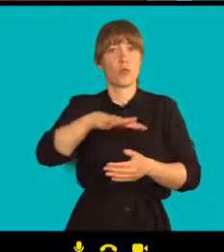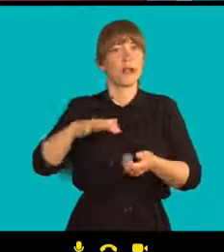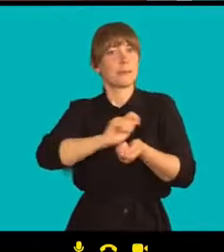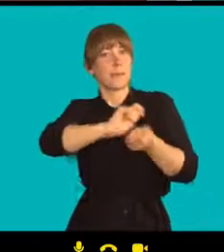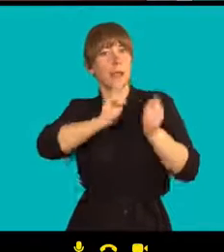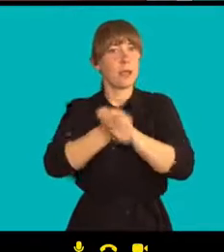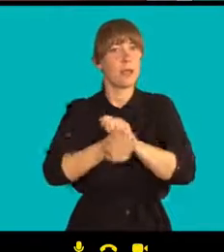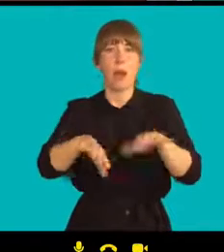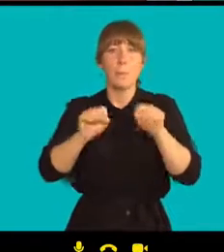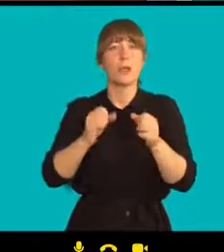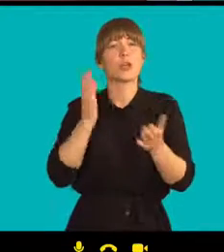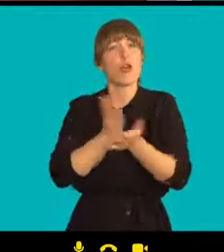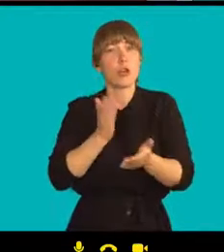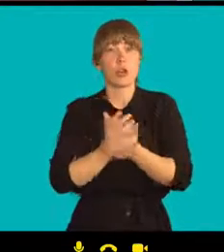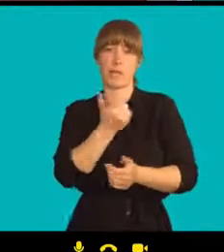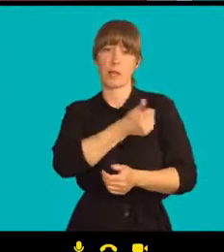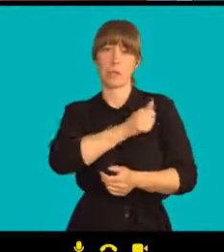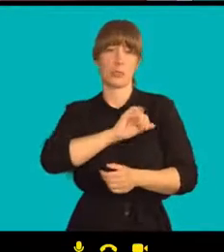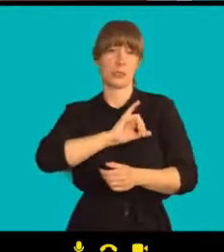tolika letech?